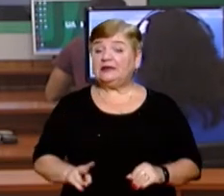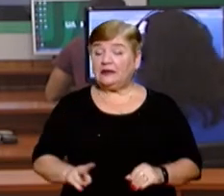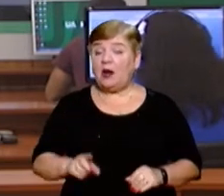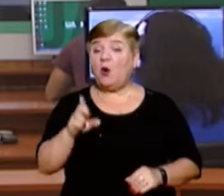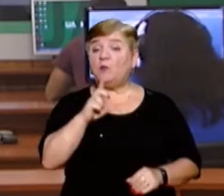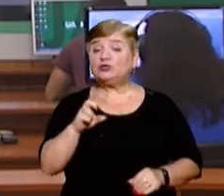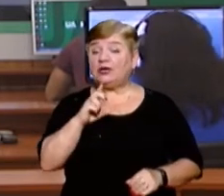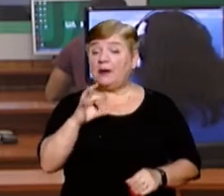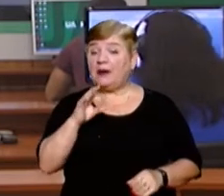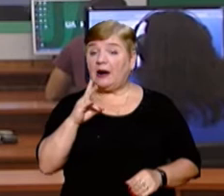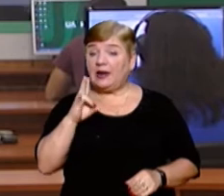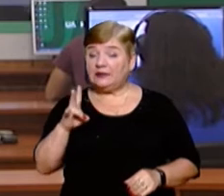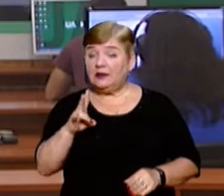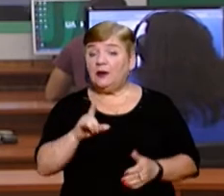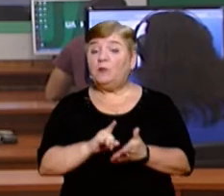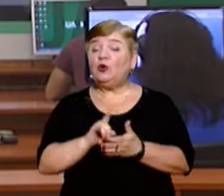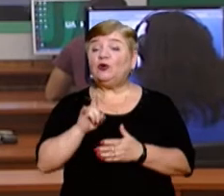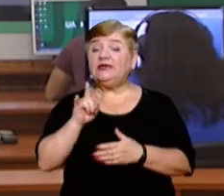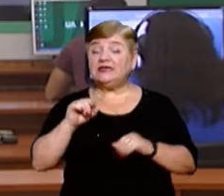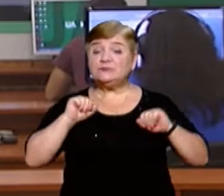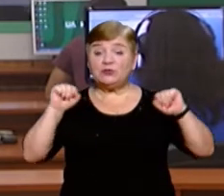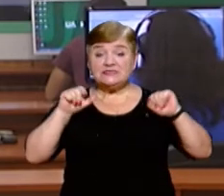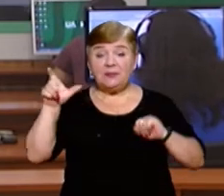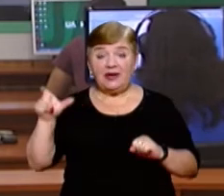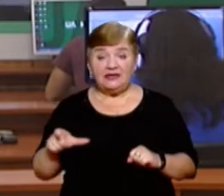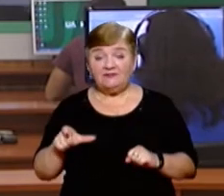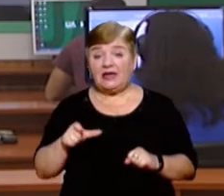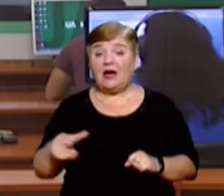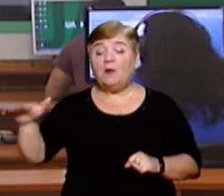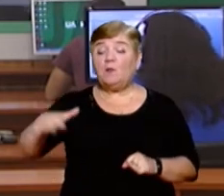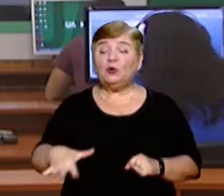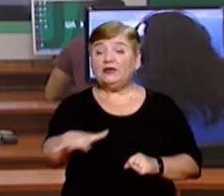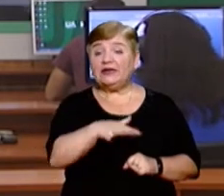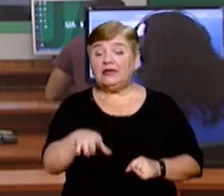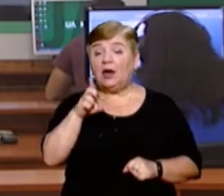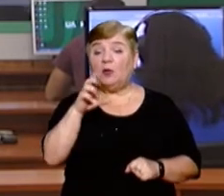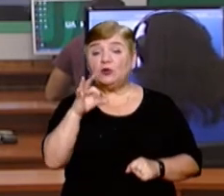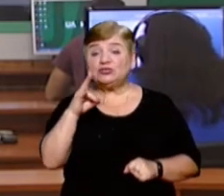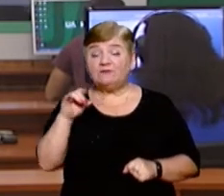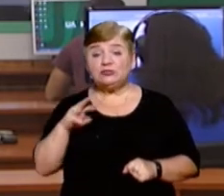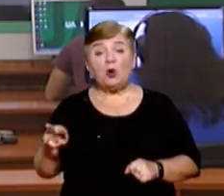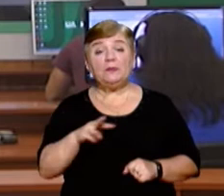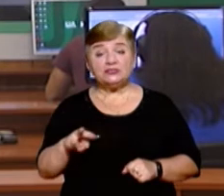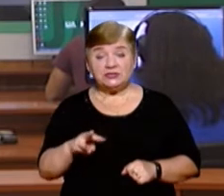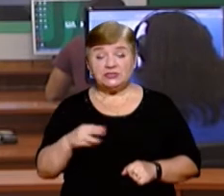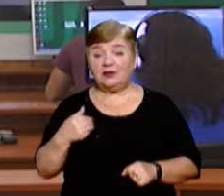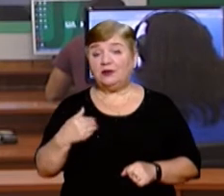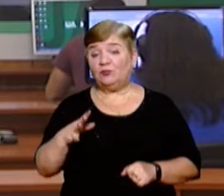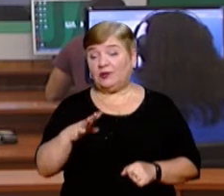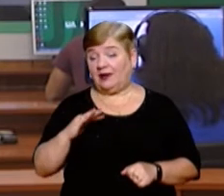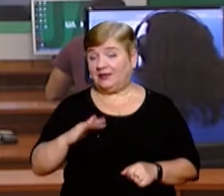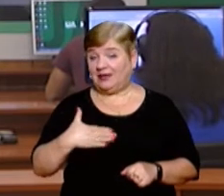Божена Баган. Польоти спортсменів відбуваються на вершині полонини Боржава, горі Гимба, що на Міжгірщині. Побував там і наш